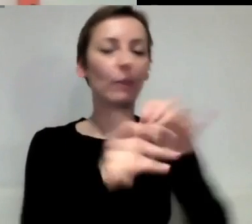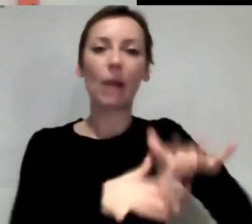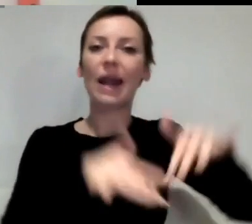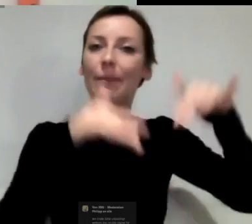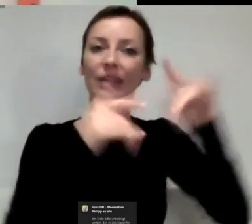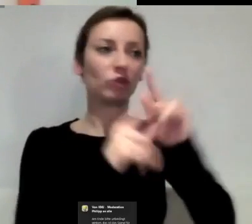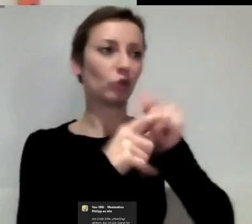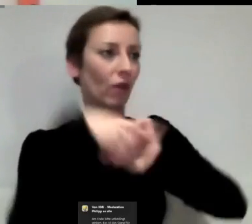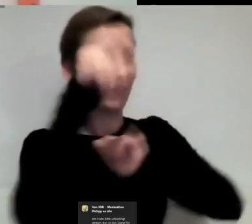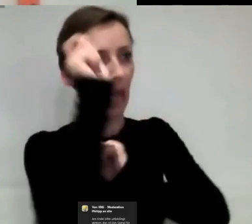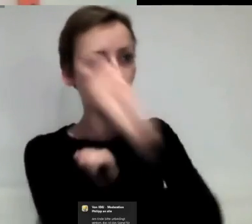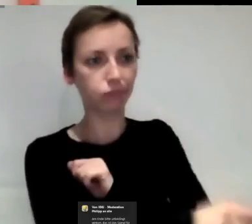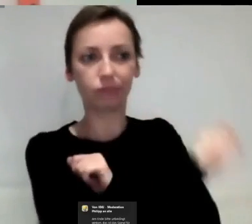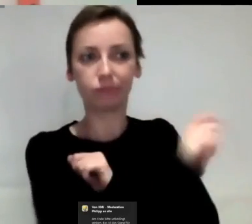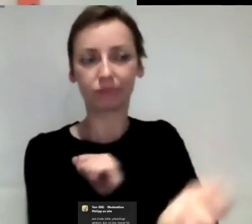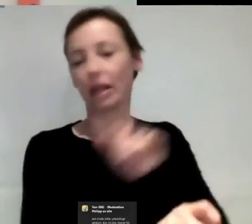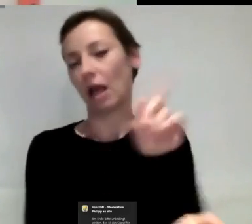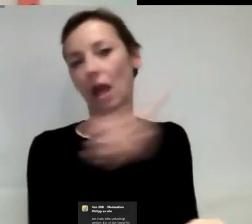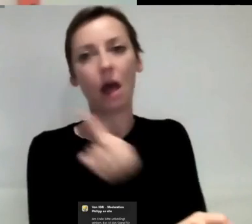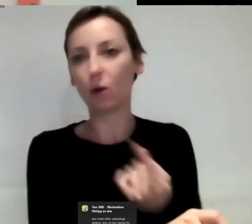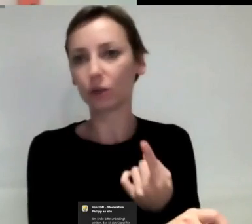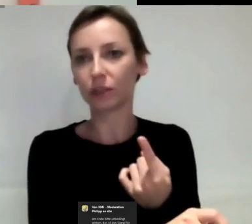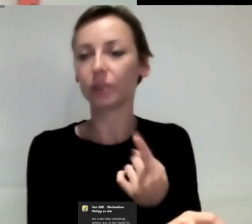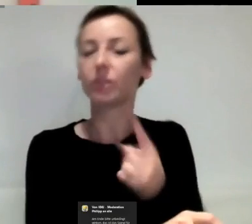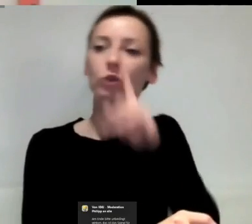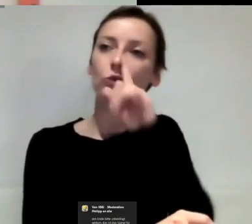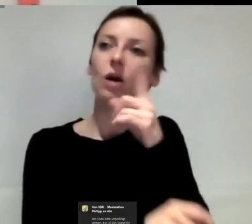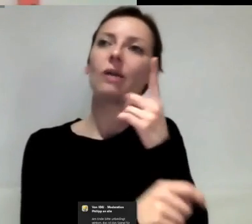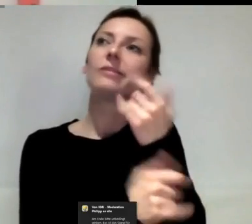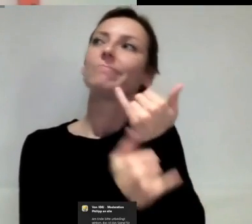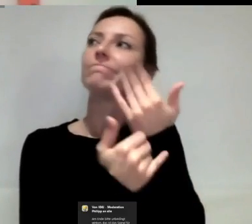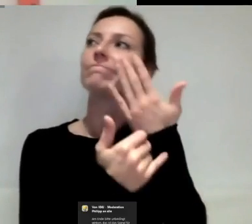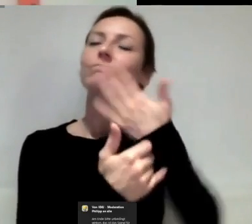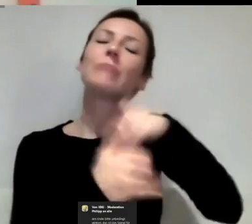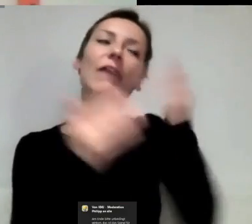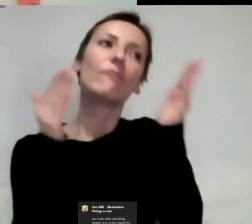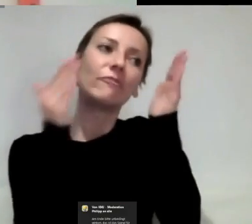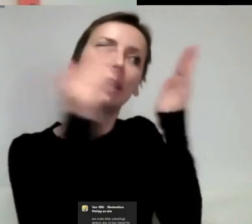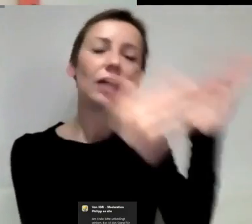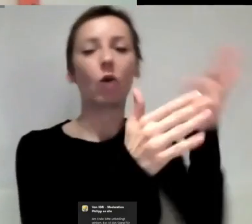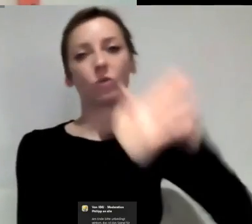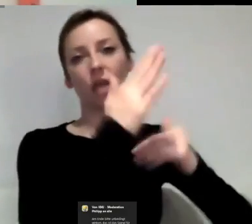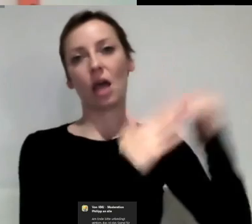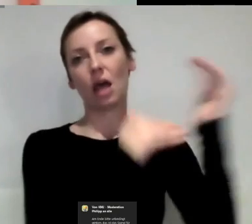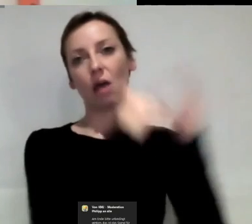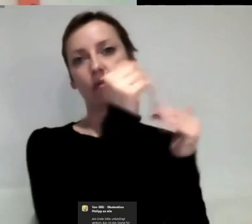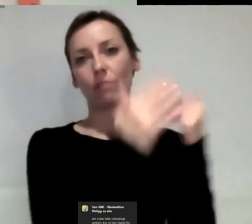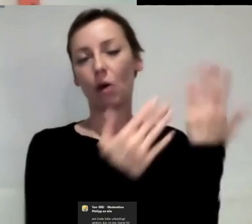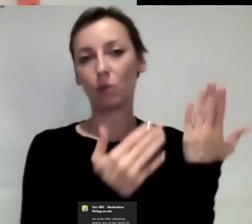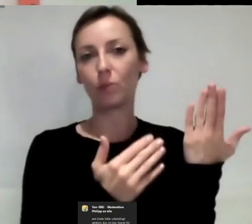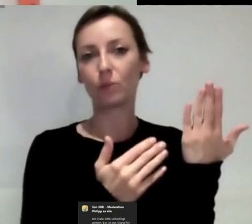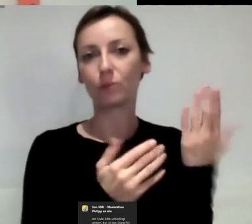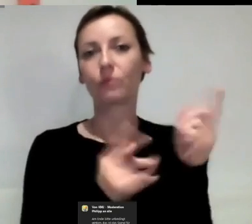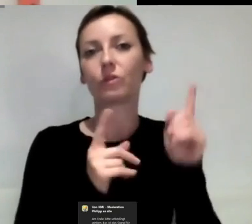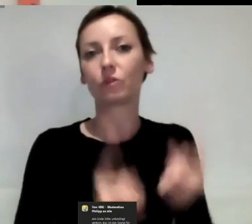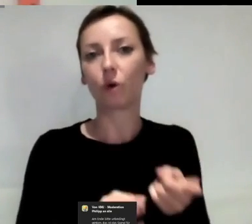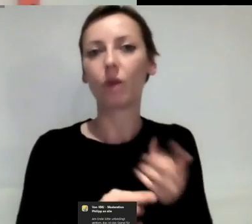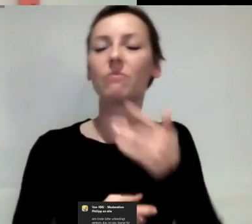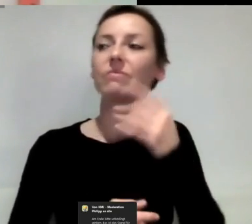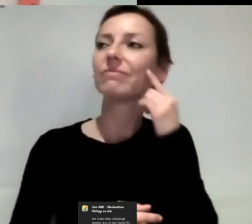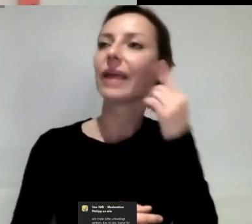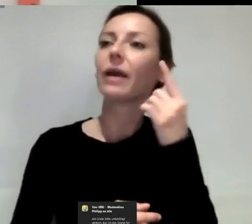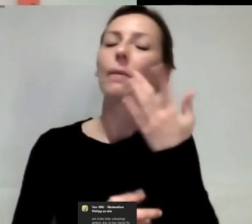dass das Vertrauen in die Institutionen dadurch noch eher sinken wird, sondern stattdessen vielmehr,